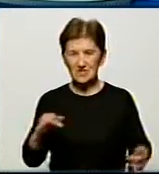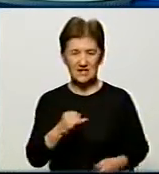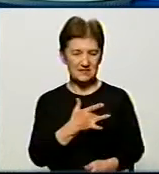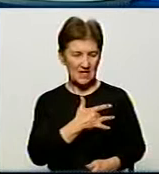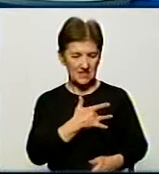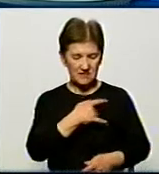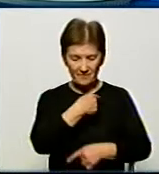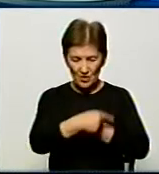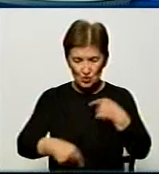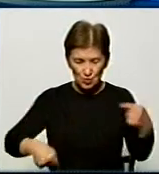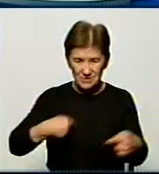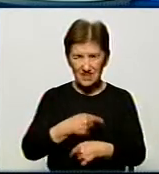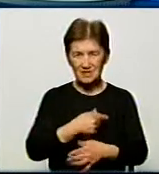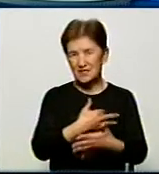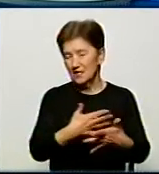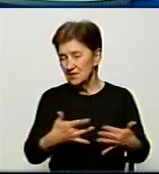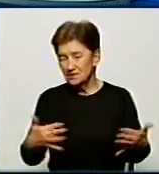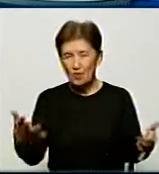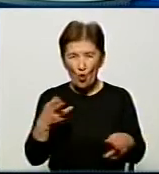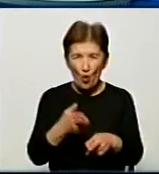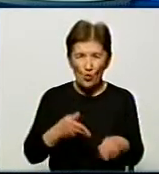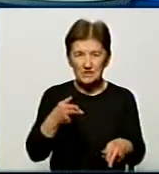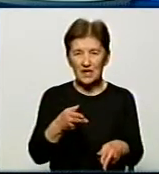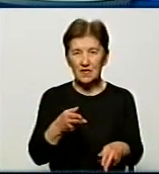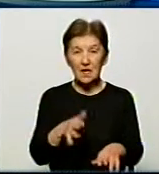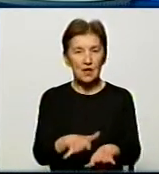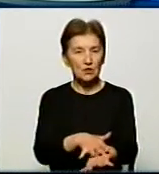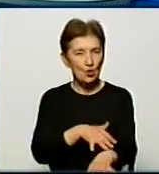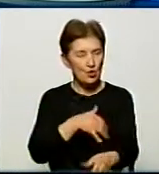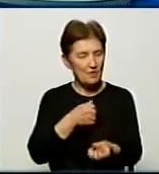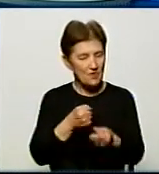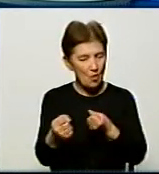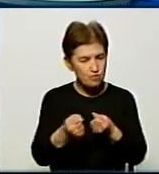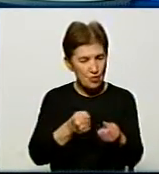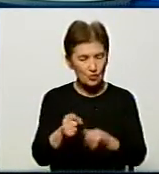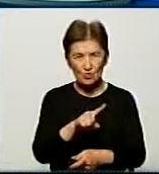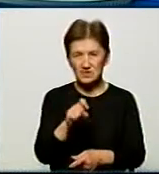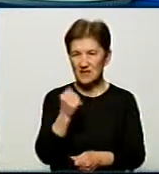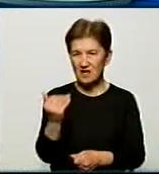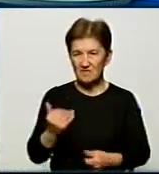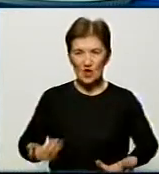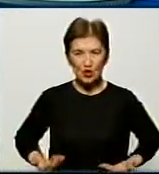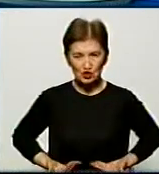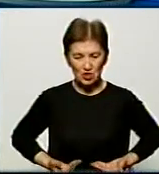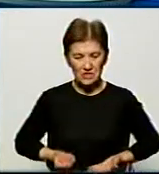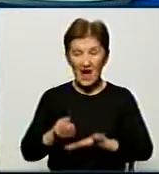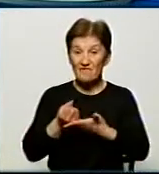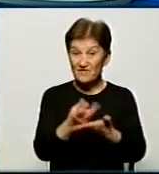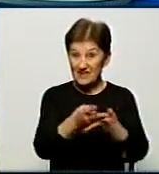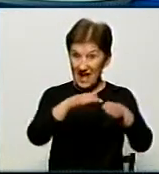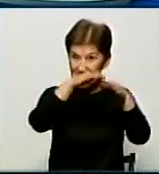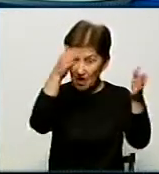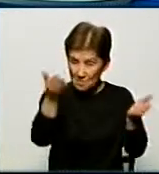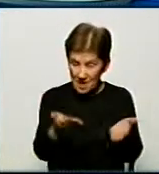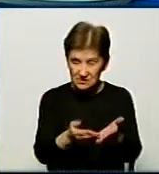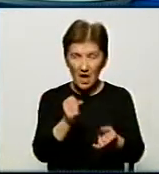і інші. Тому довго боролись за його життя в реанімації обласної лікарні, але